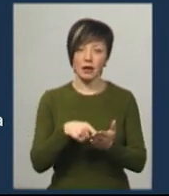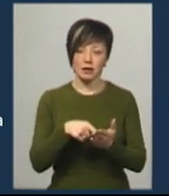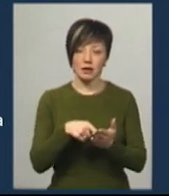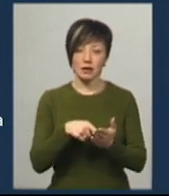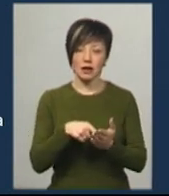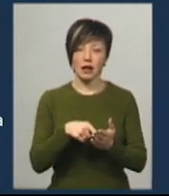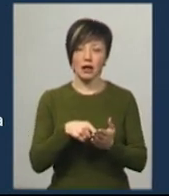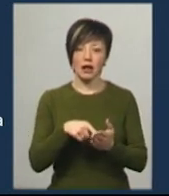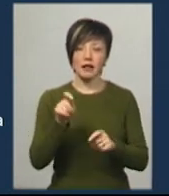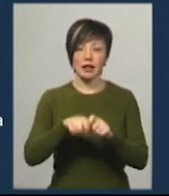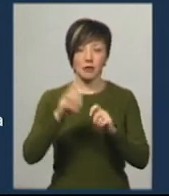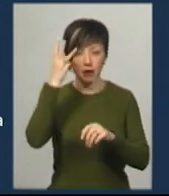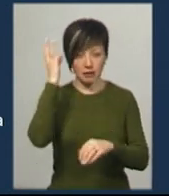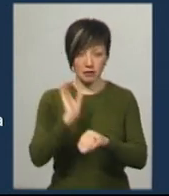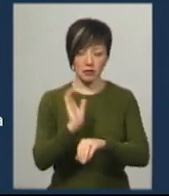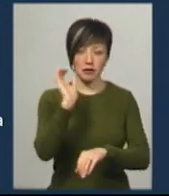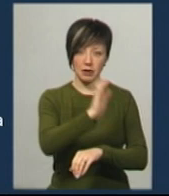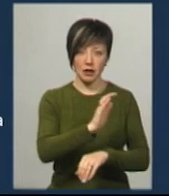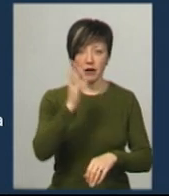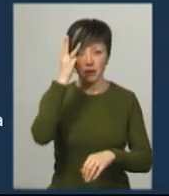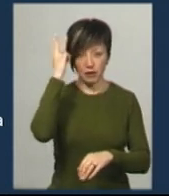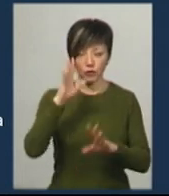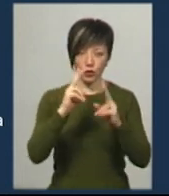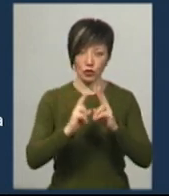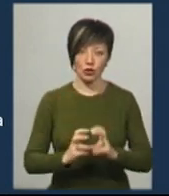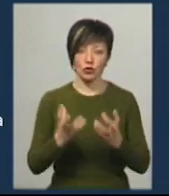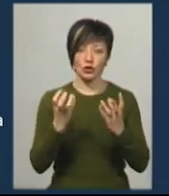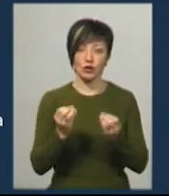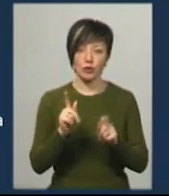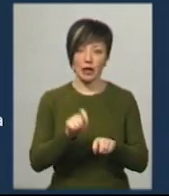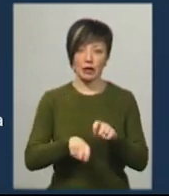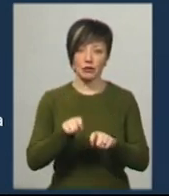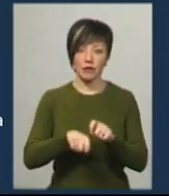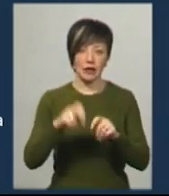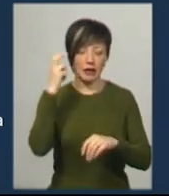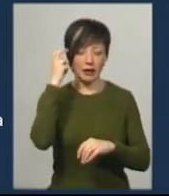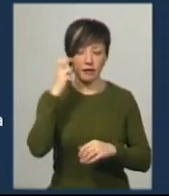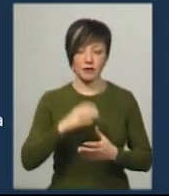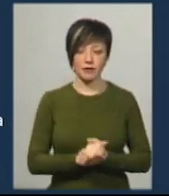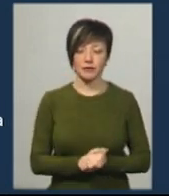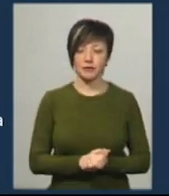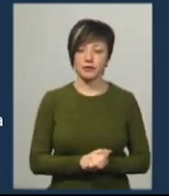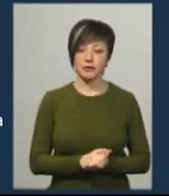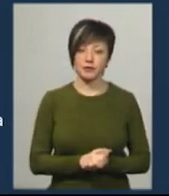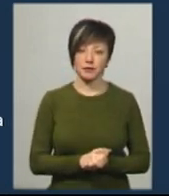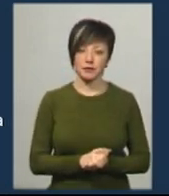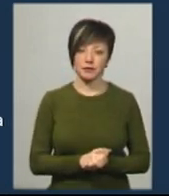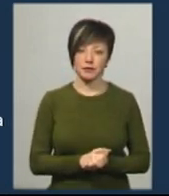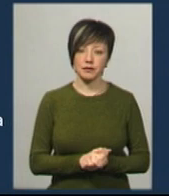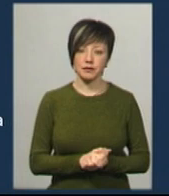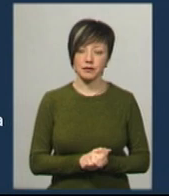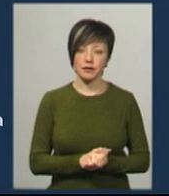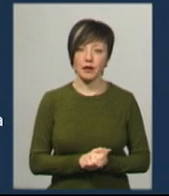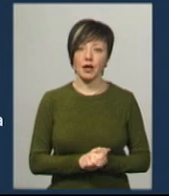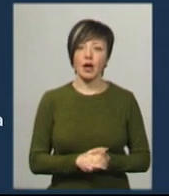тест хмельницький. Зараз розуміємо, що там і в Хмельницькому будуть обслідження, а потім ще будуть працювати певно на Києві, щоб звернути вже повністю лабораторію.